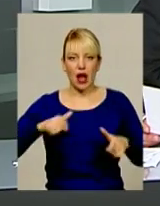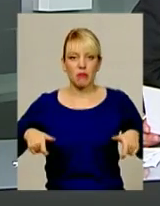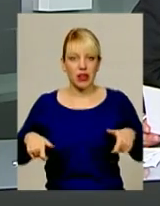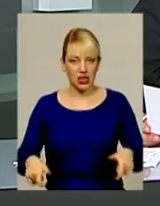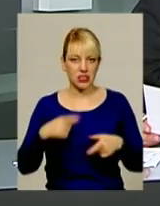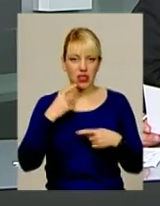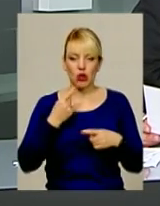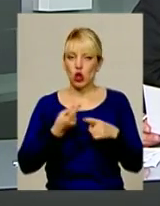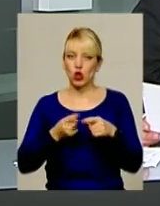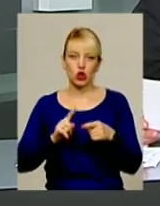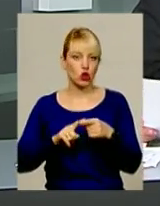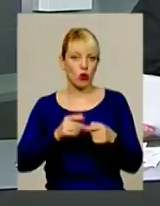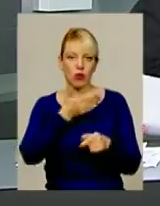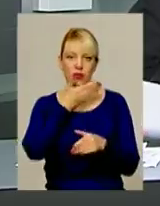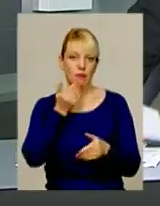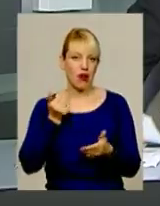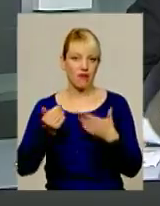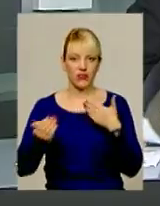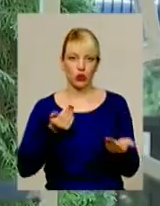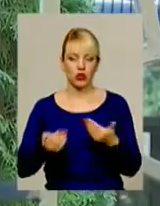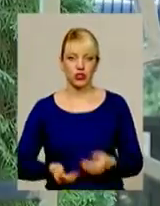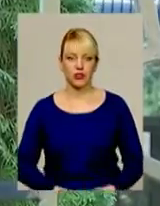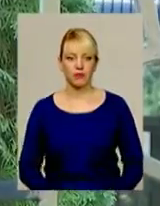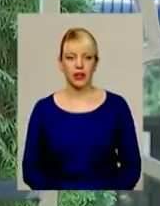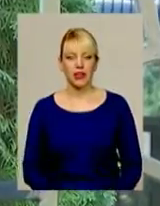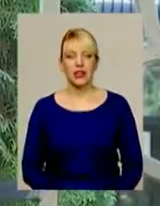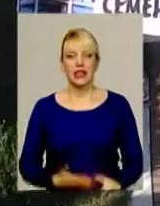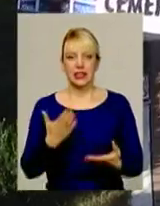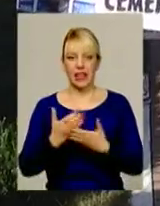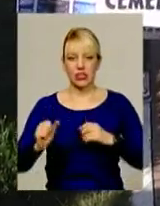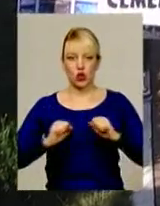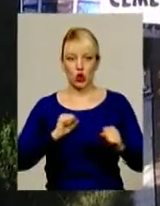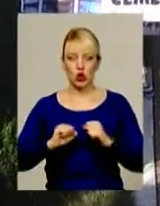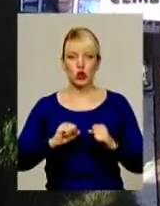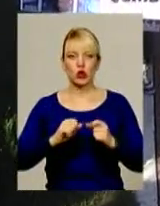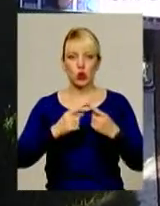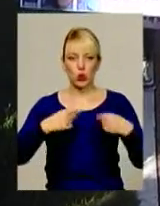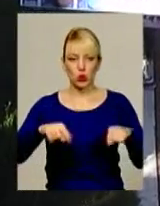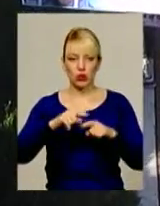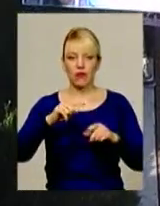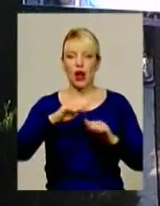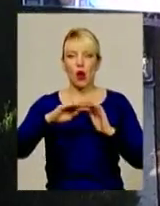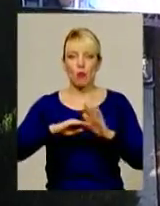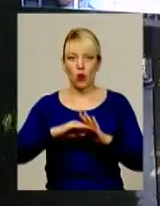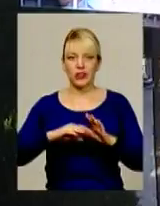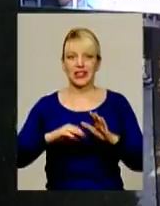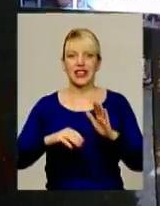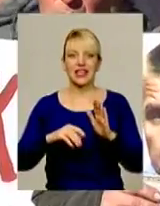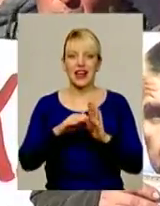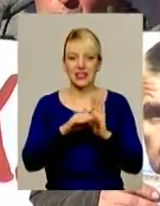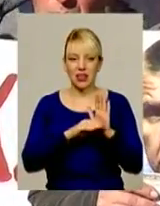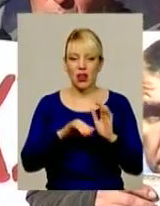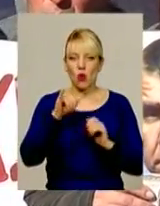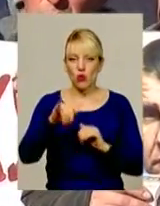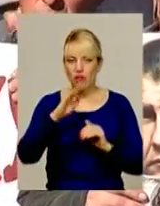цього відношення немає. Є руководитель структурного підрозділення, і встановлюємо факт, що у нього під носом